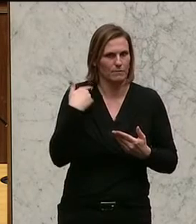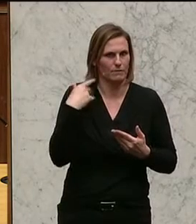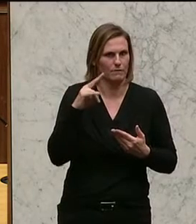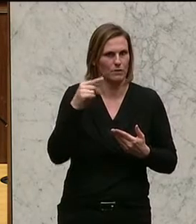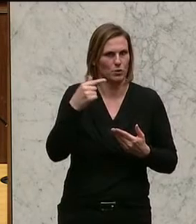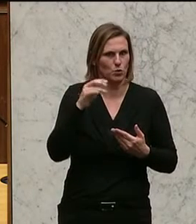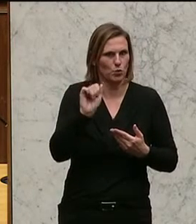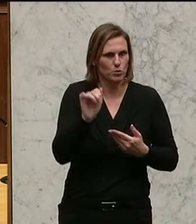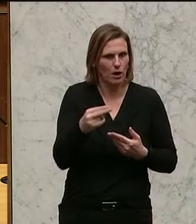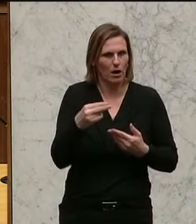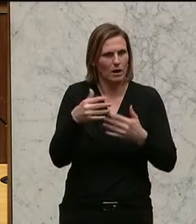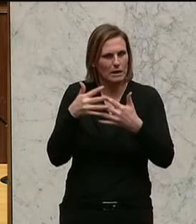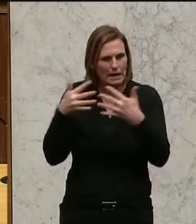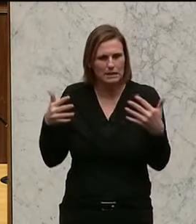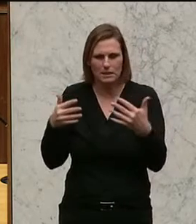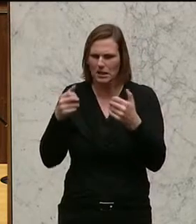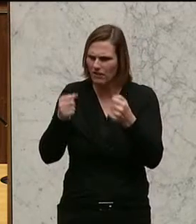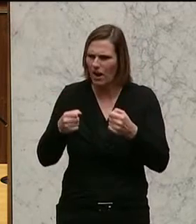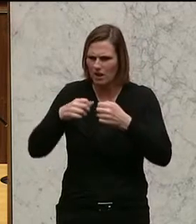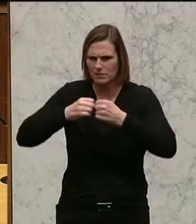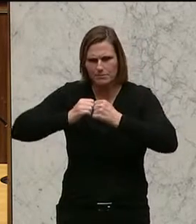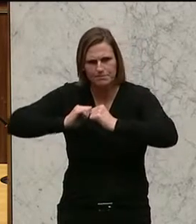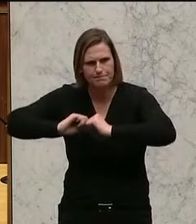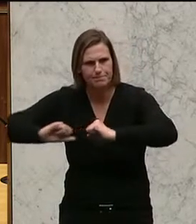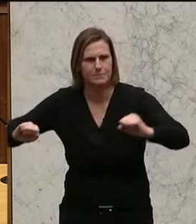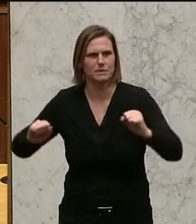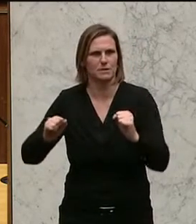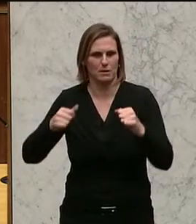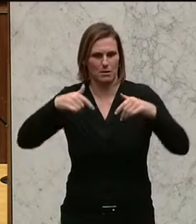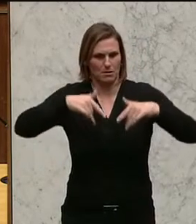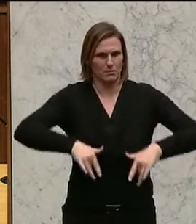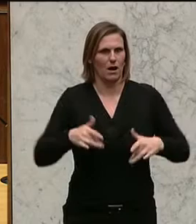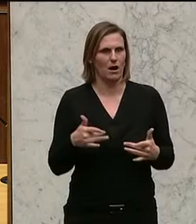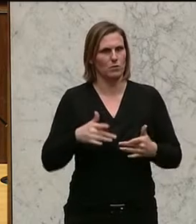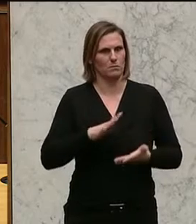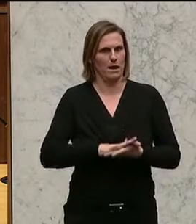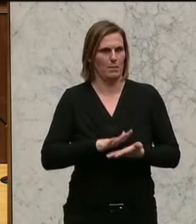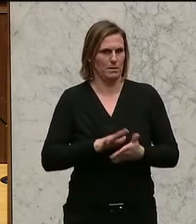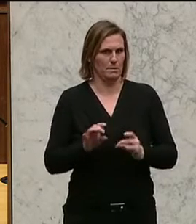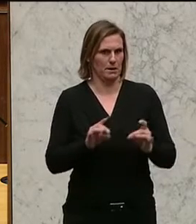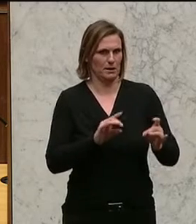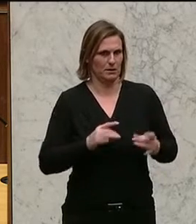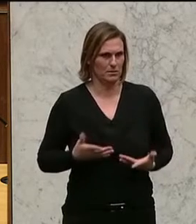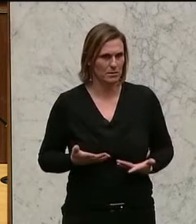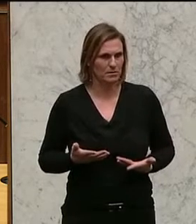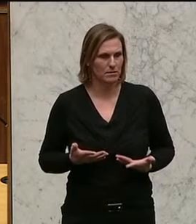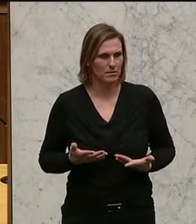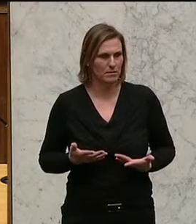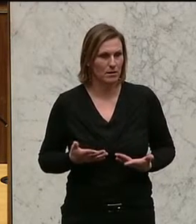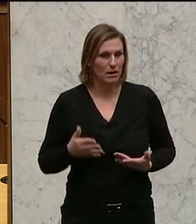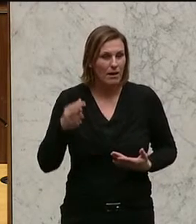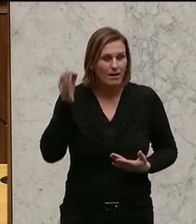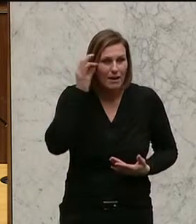gewaltsam aufgebrochen, die Leute sind in der Europäischen Union und bleiben da. Und bleiben da. Glauben Sie,